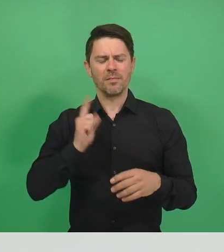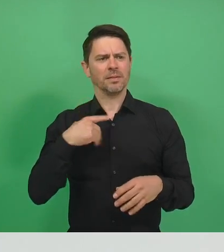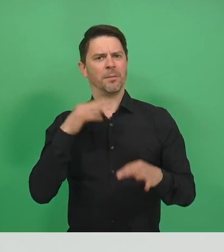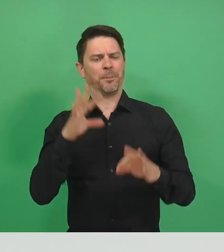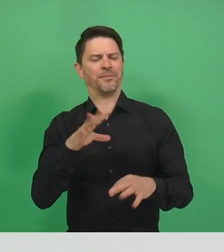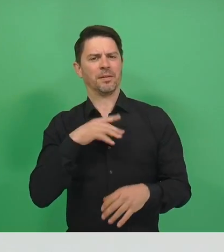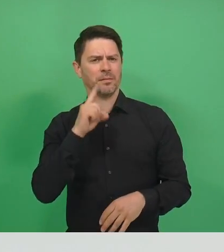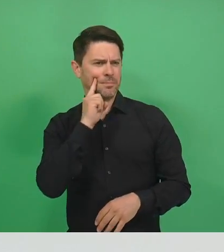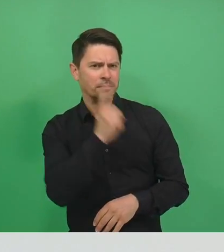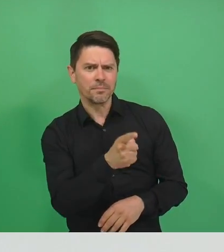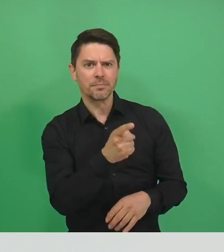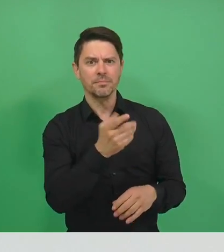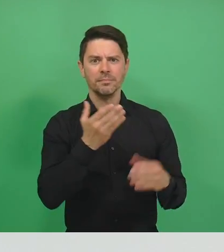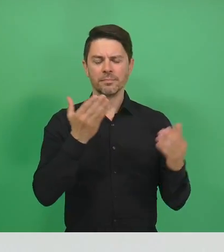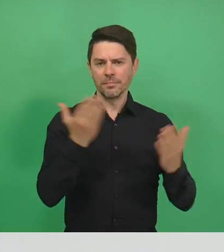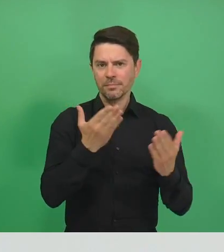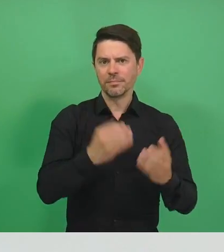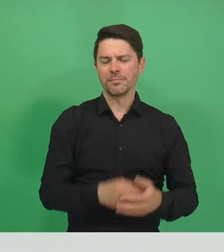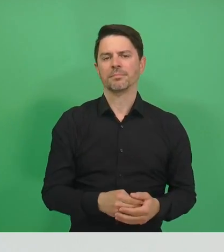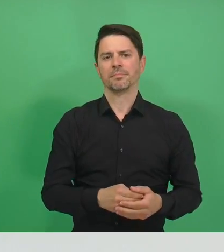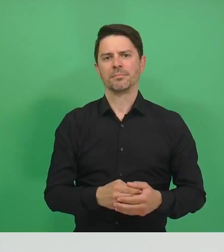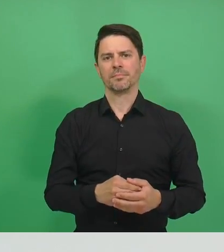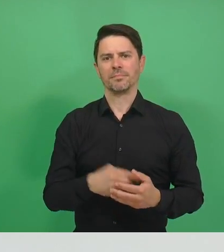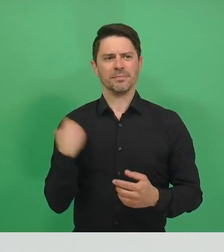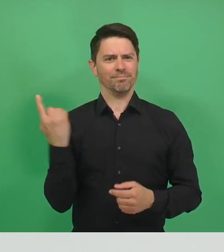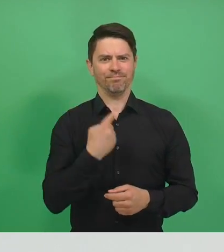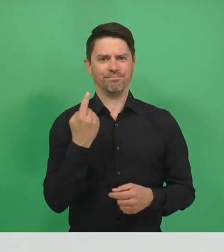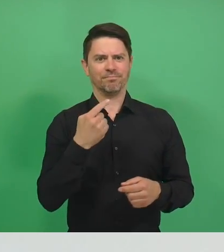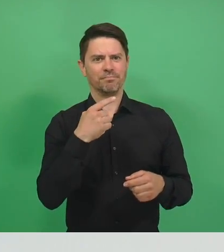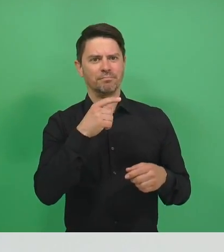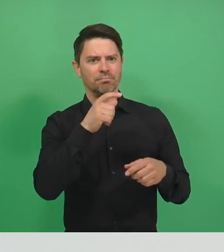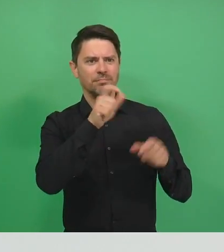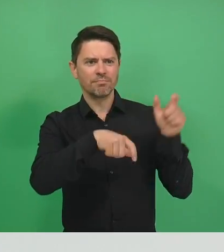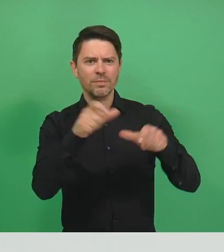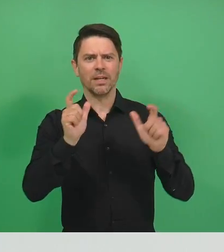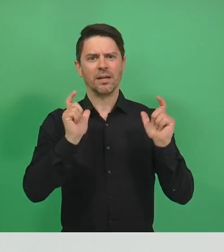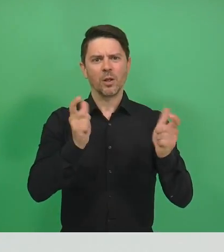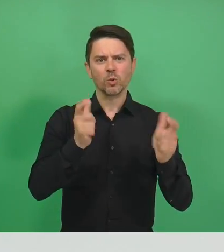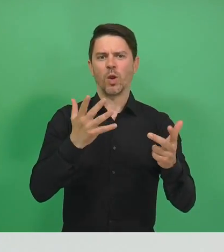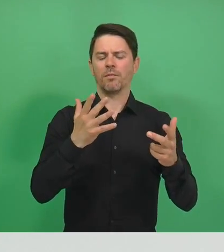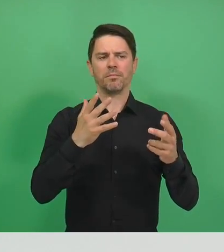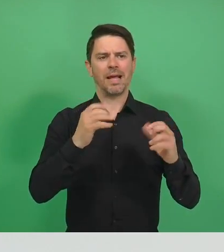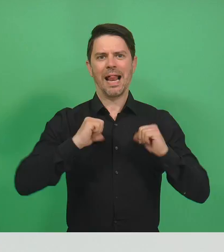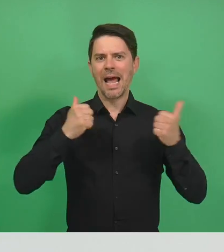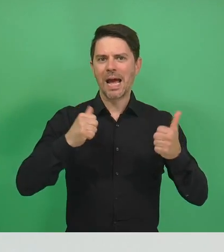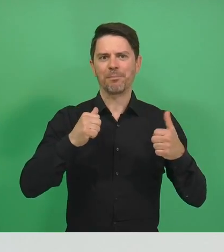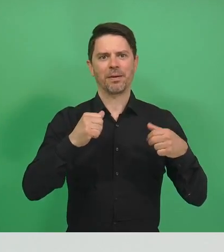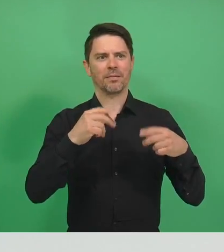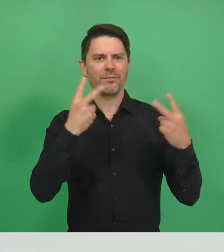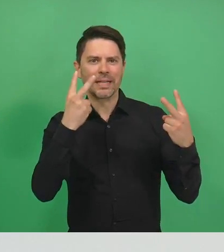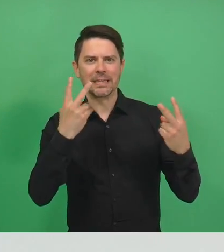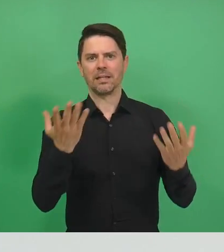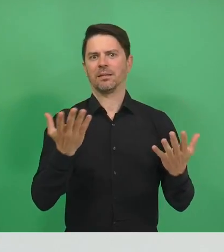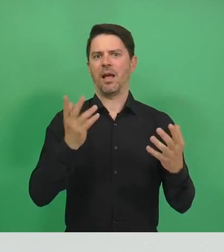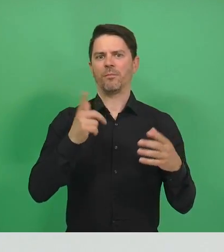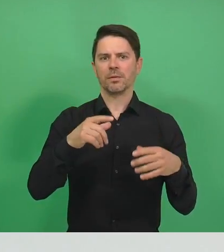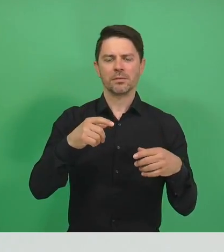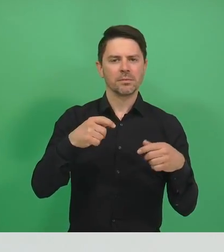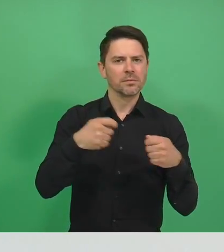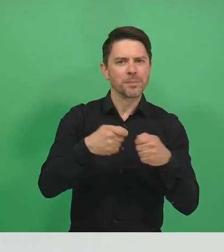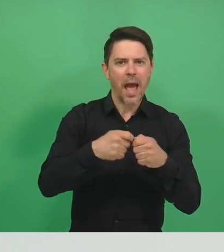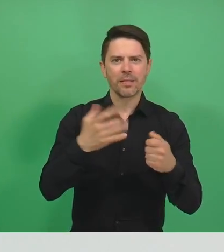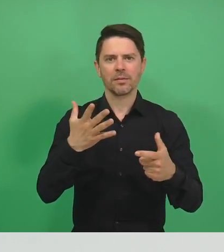uns alle mit einschließt, geführt hat. Dass erkannt wurde, dass das unsere Gesellschaft lebenswert und spannend macht.